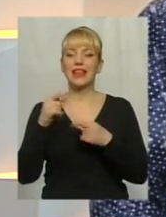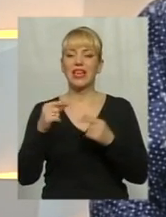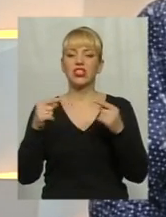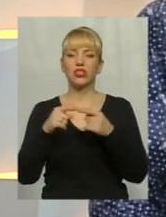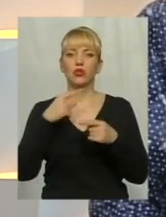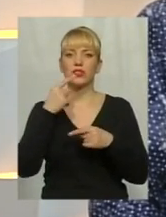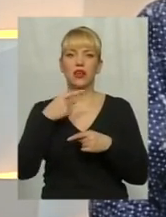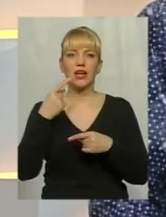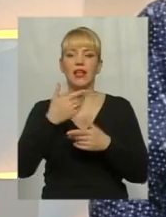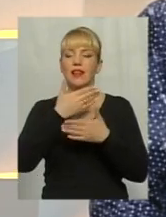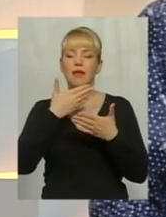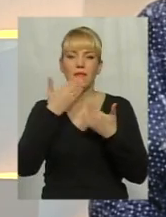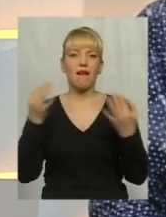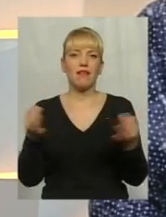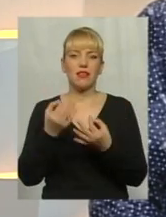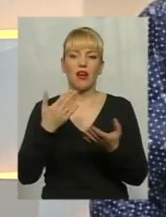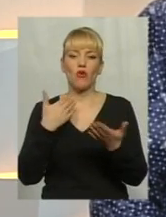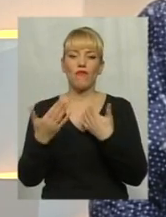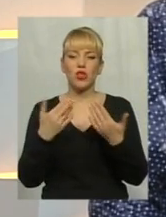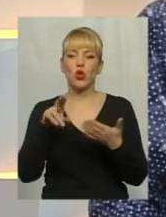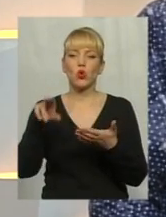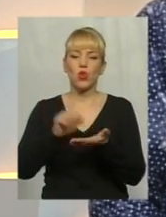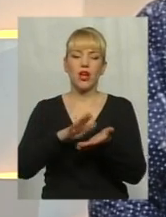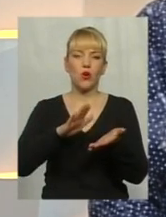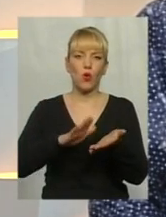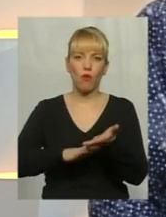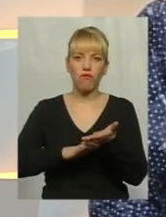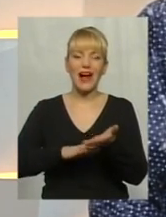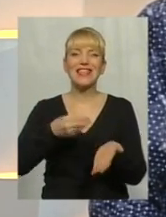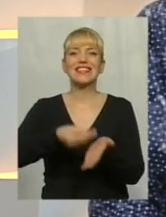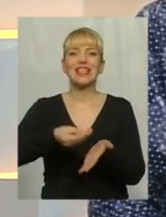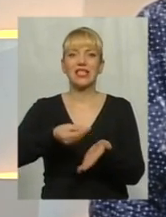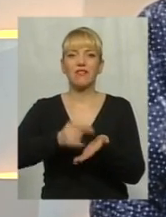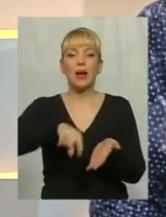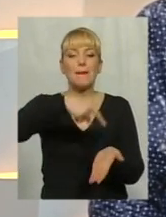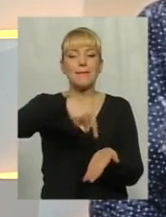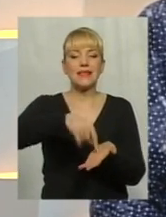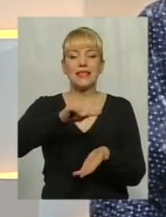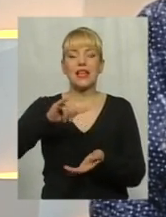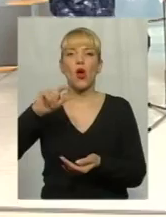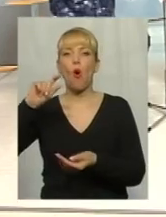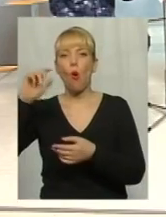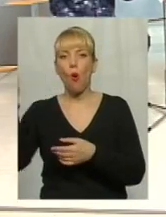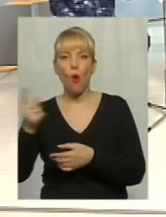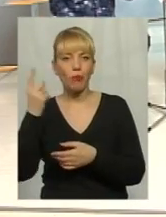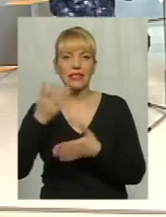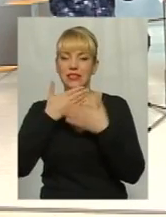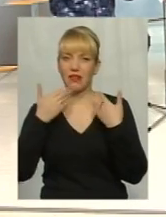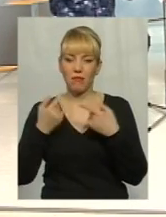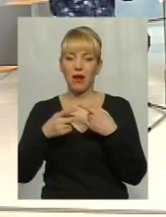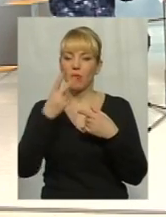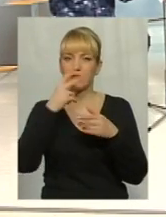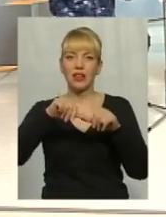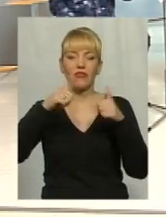відношення до нарахування тарифів міста і область не має. В кращому випадку нам показали саму формулу, як вона, що туди